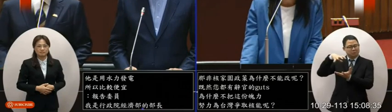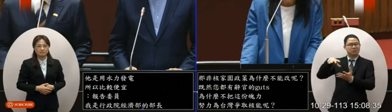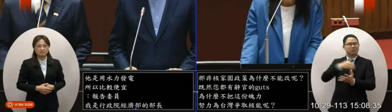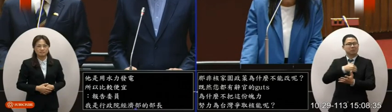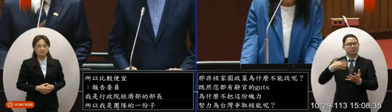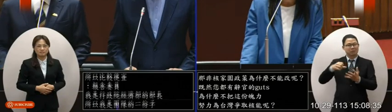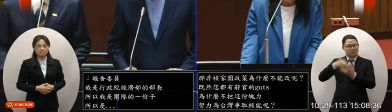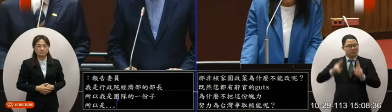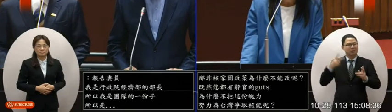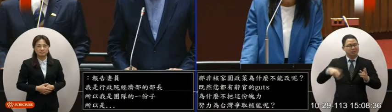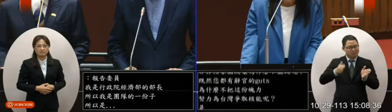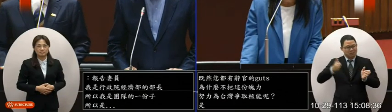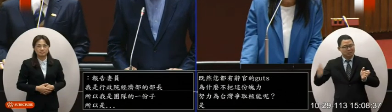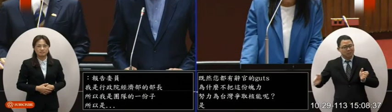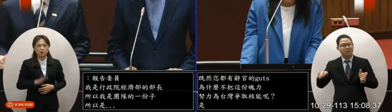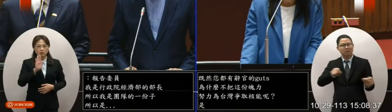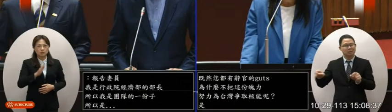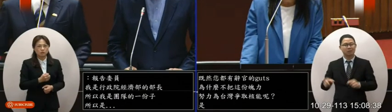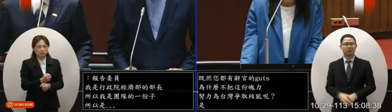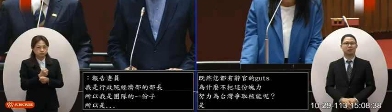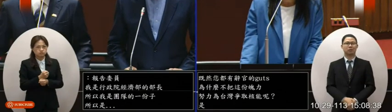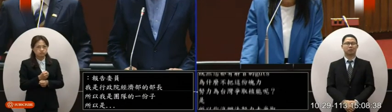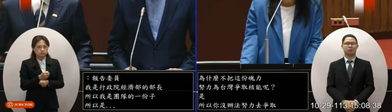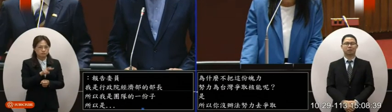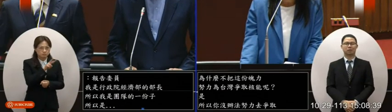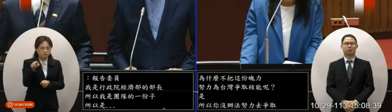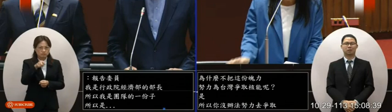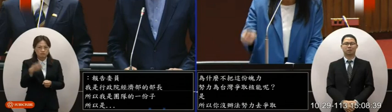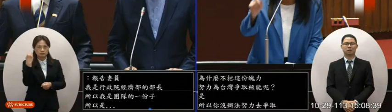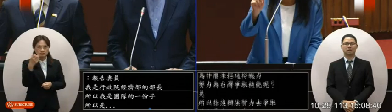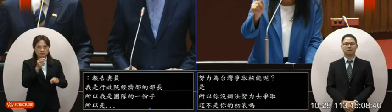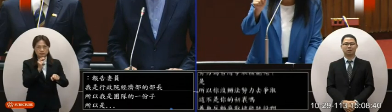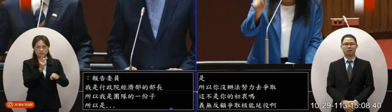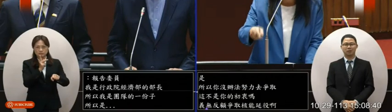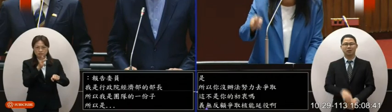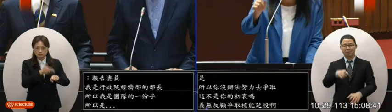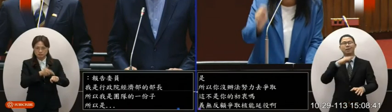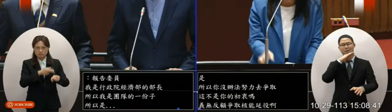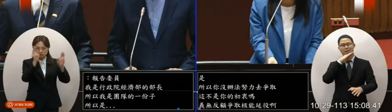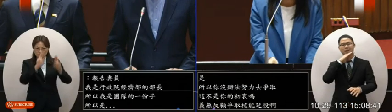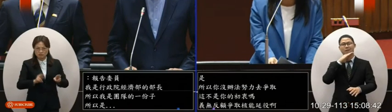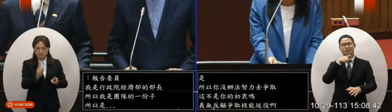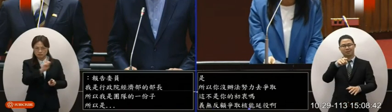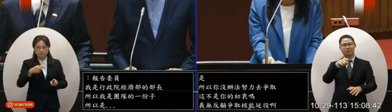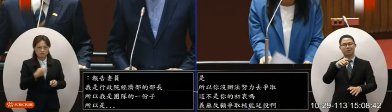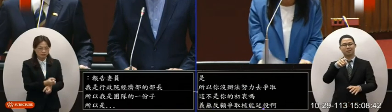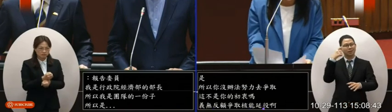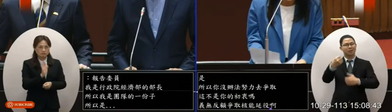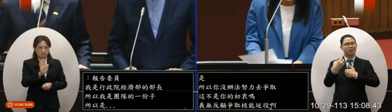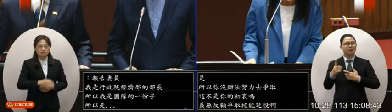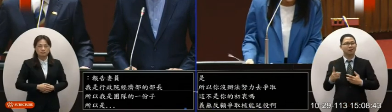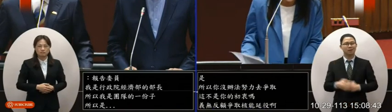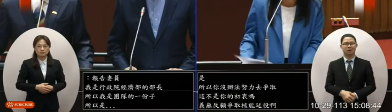議啊我們都有在關注新的科技能源等一下我就跟你說你是要跟我講那個